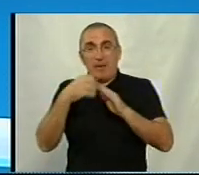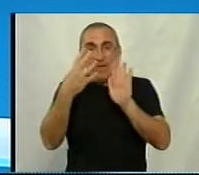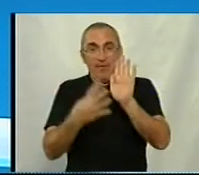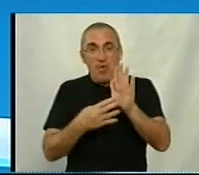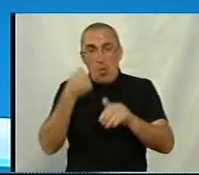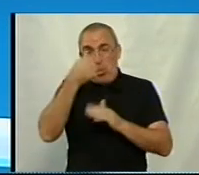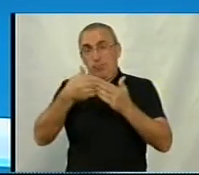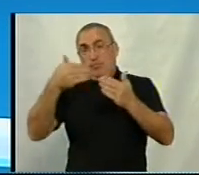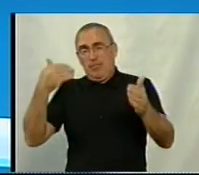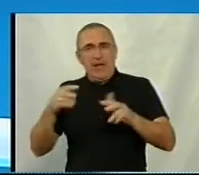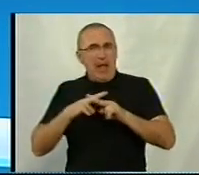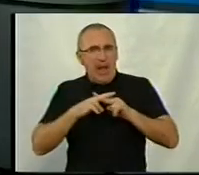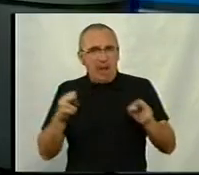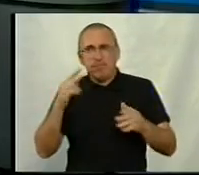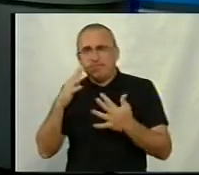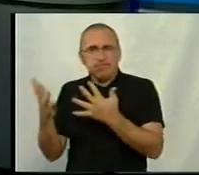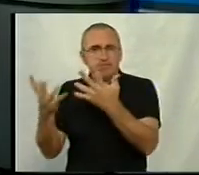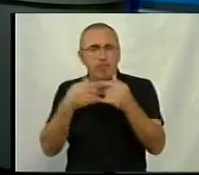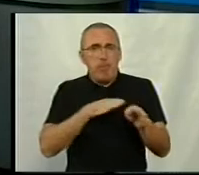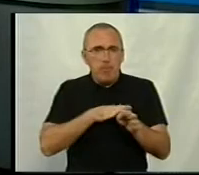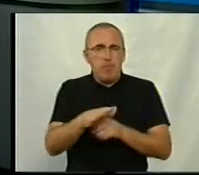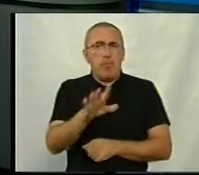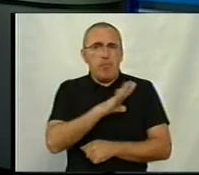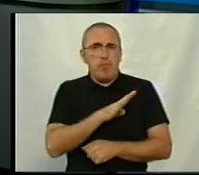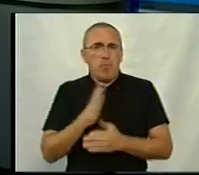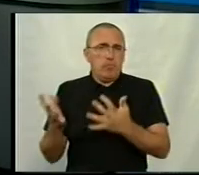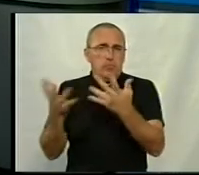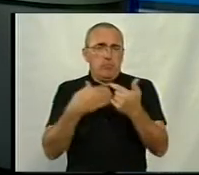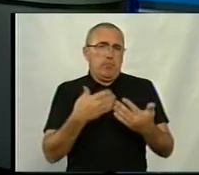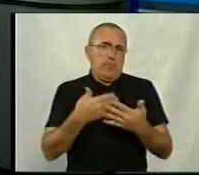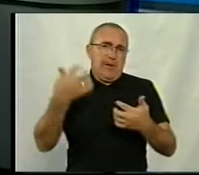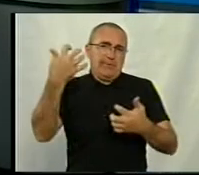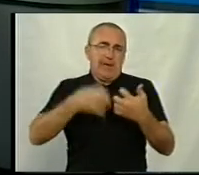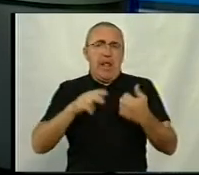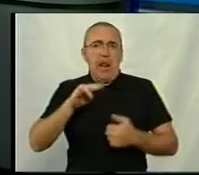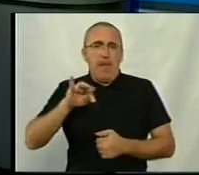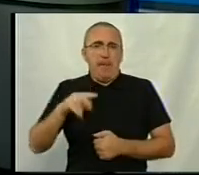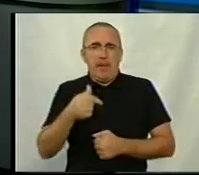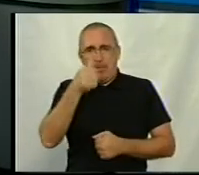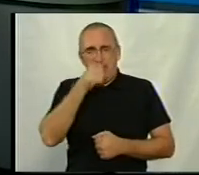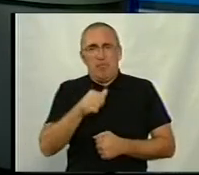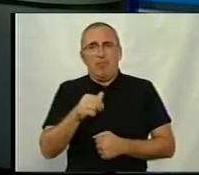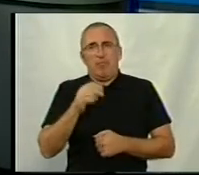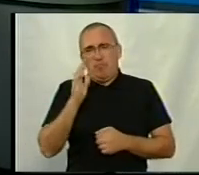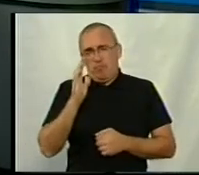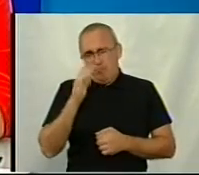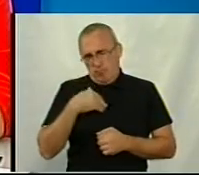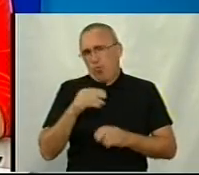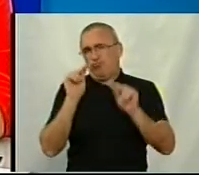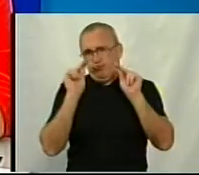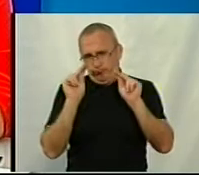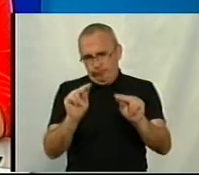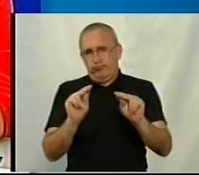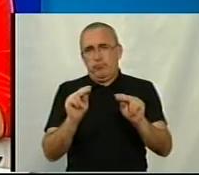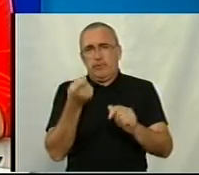виставки, такі самі цифри по заповненню були за даними на середину липня місяця? Ні, буду відвертою, цифри